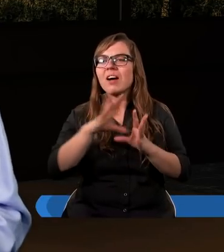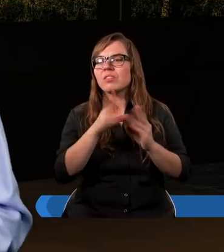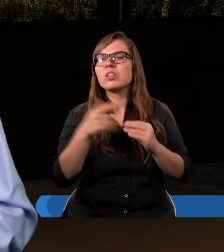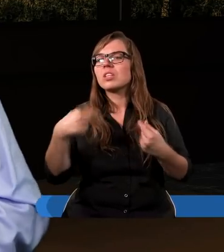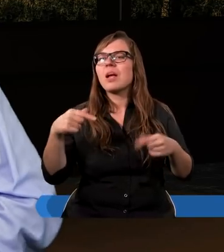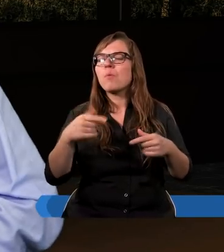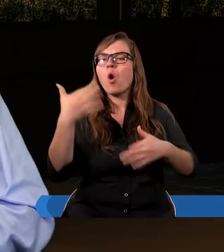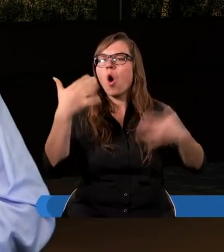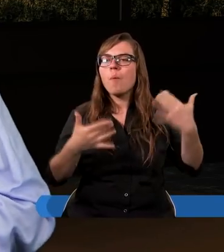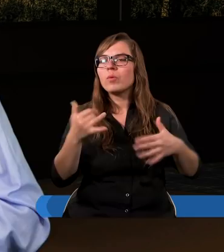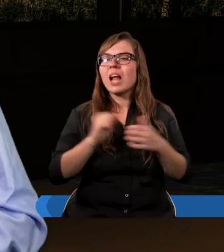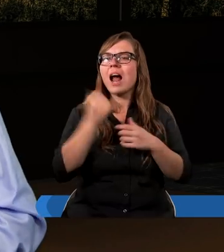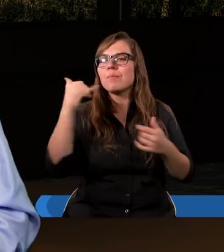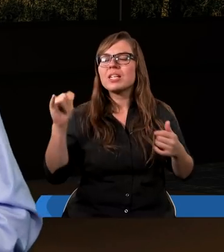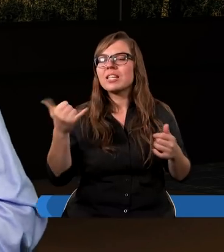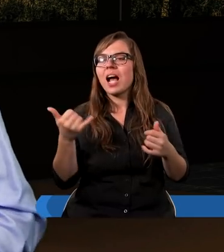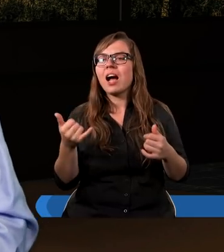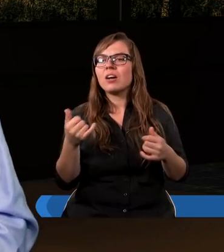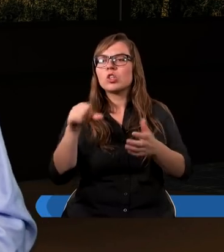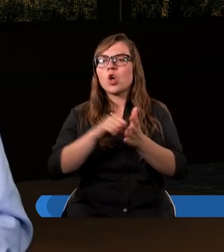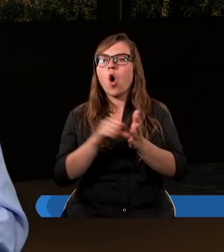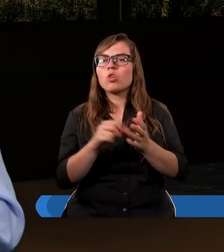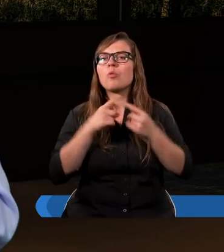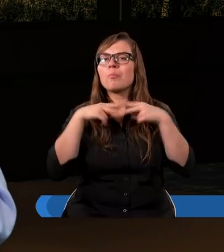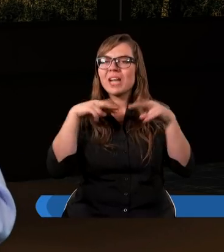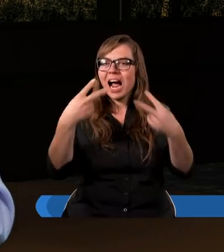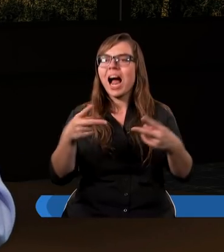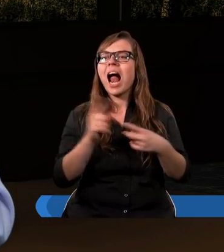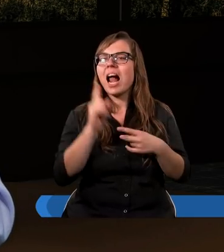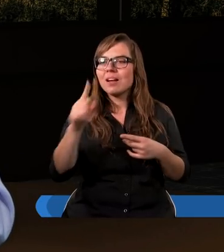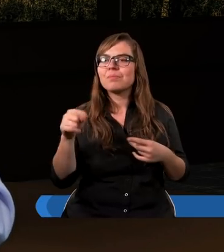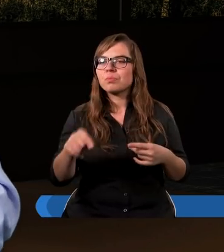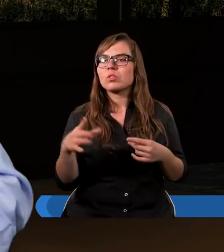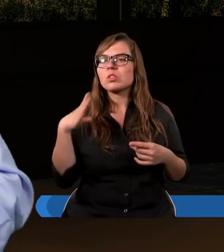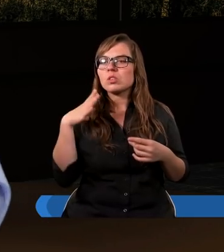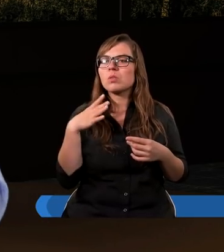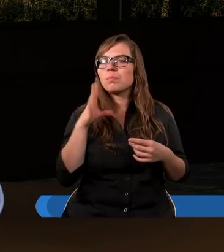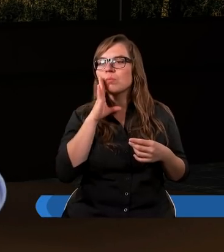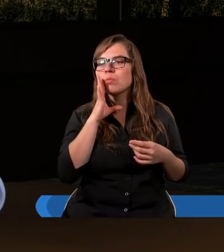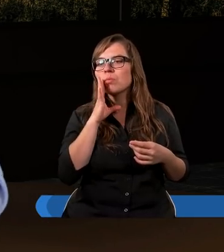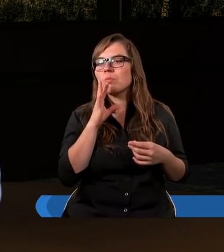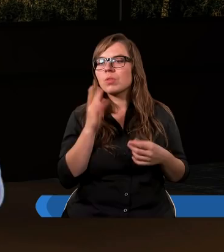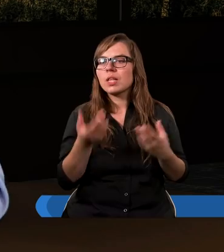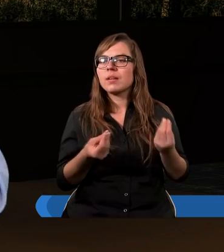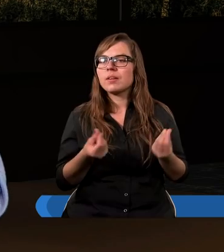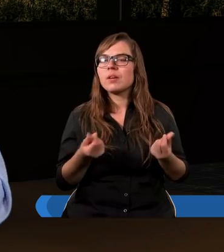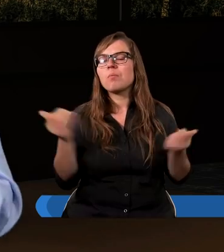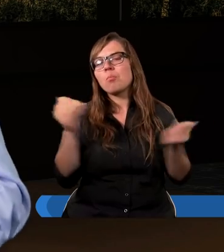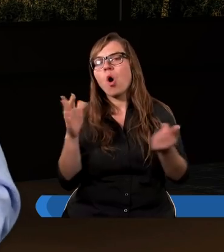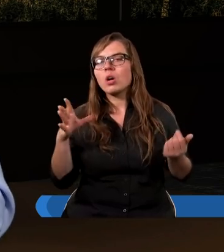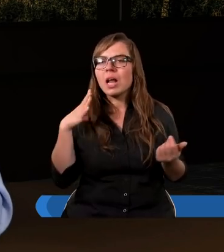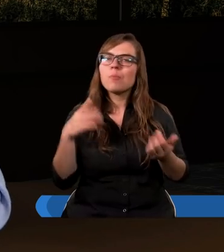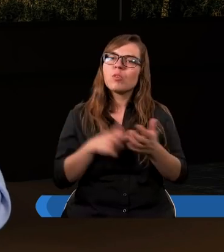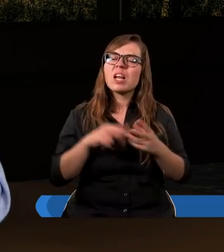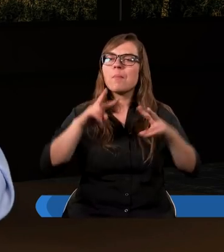nie było komputerów, ani jakichś innych środków przekazu, ale można było